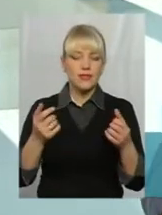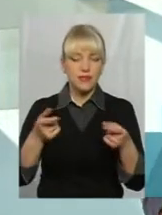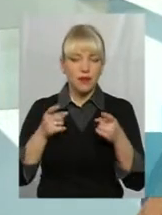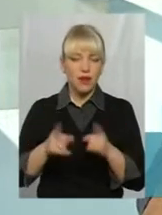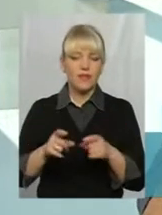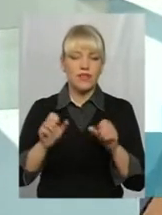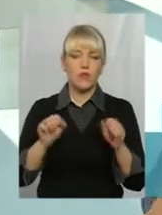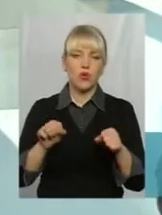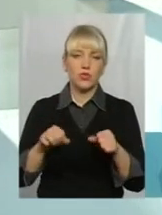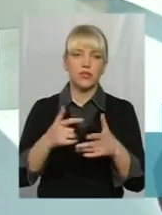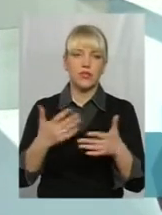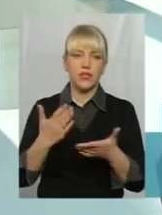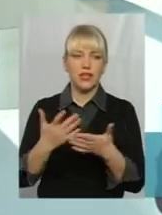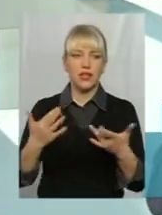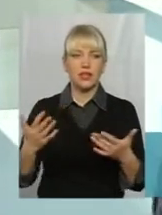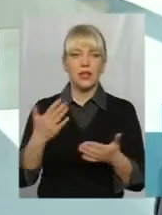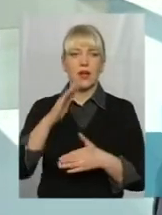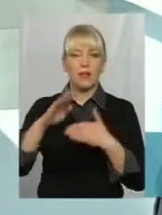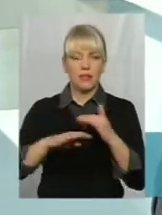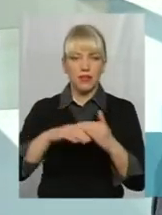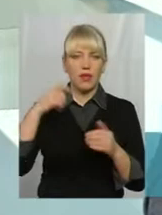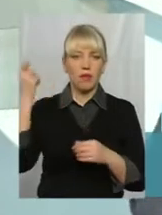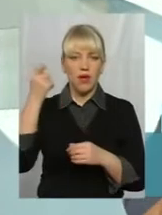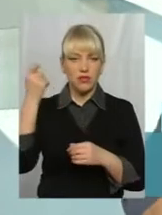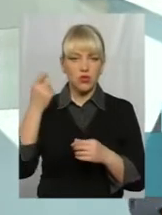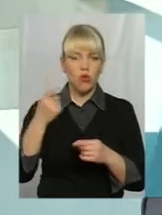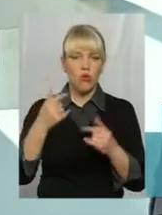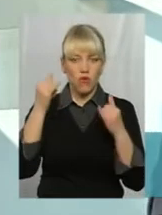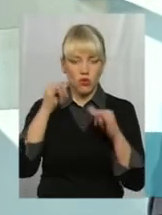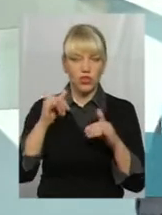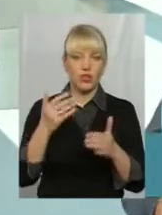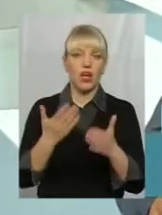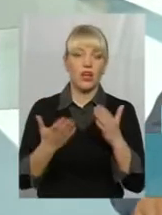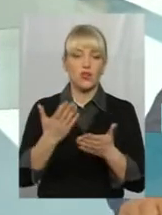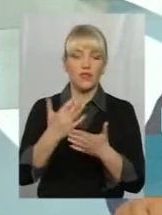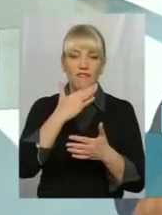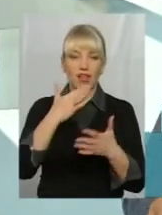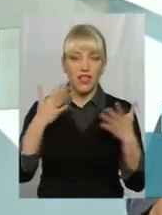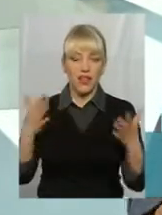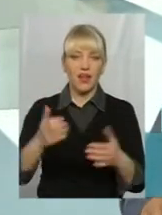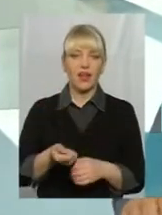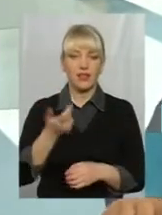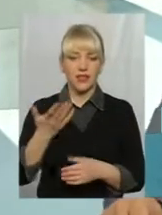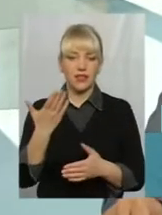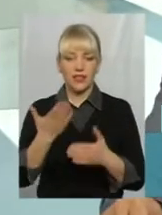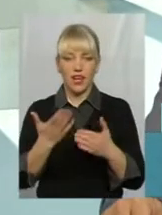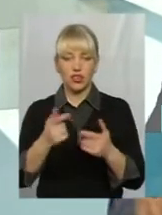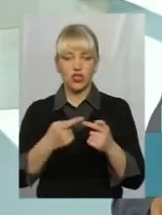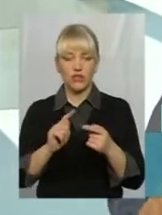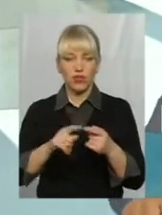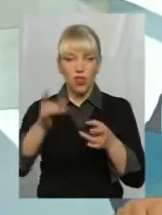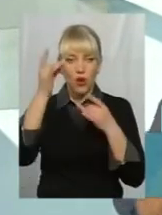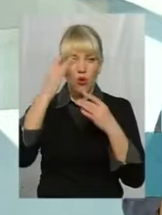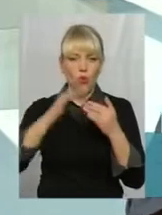Починаючи, да, від під пасовища, але якщо їх є достатня кількість. Вони окультурені, вони належним чином громада, сама